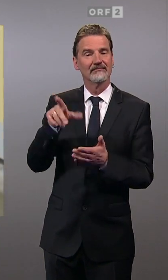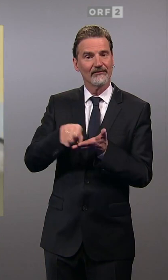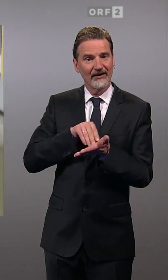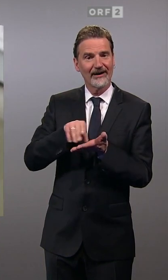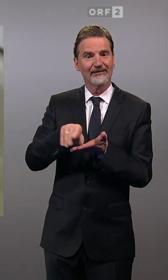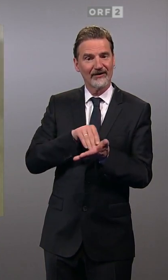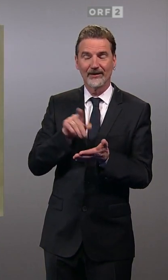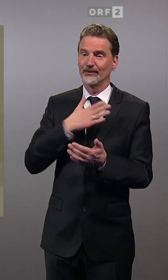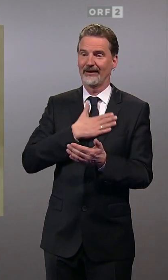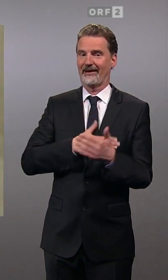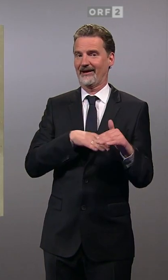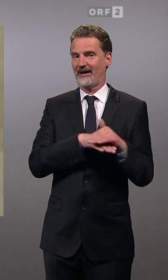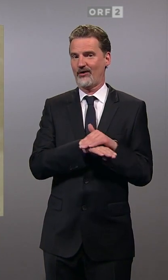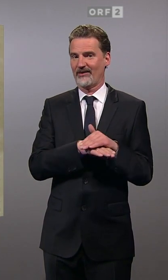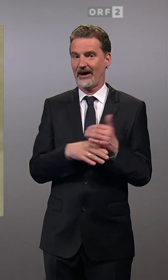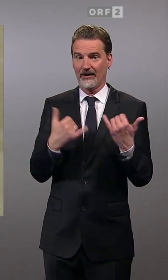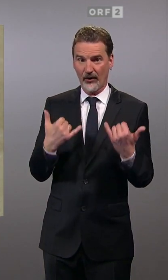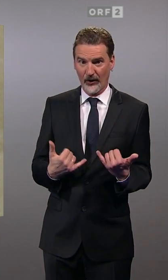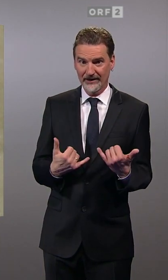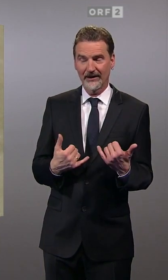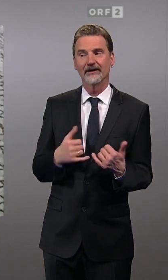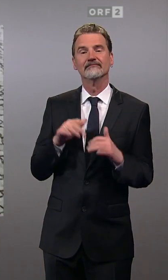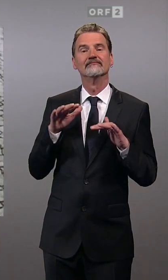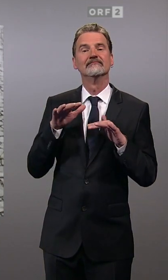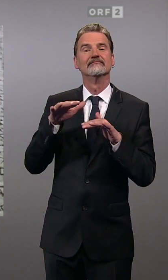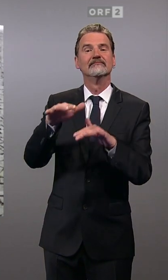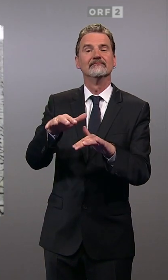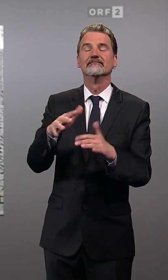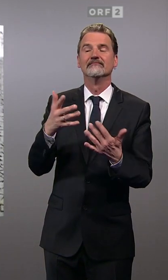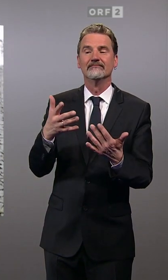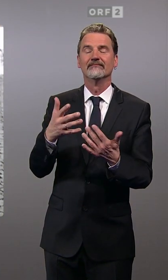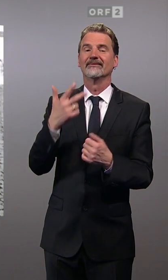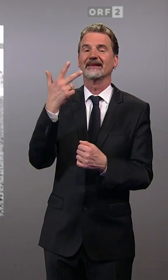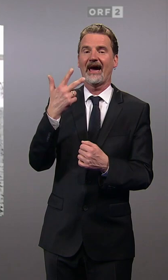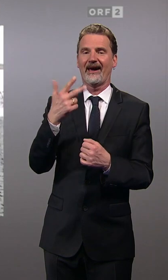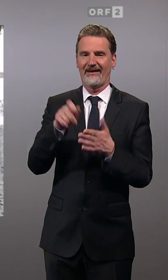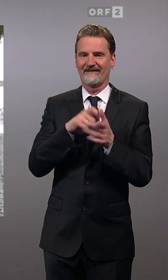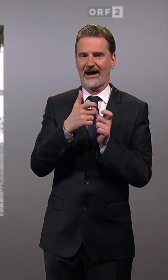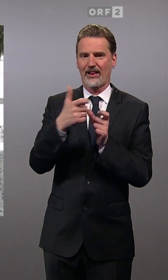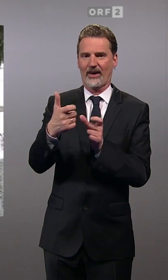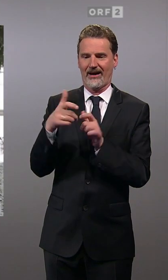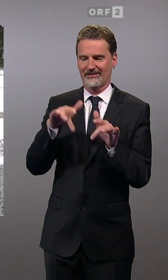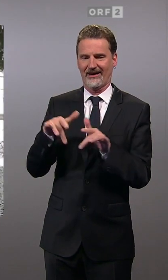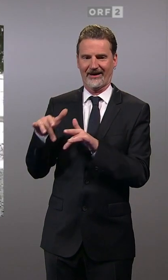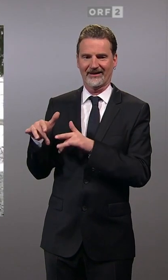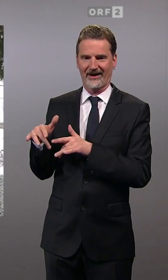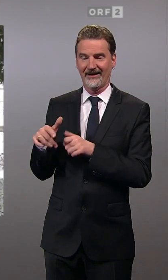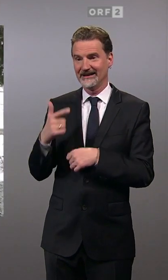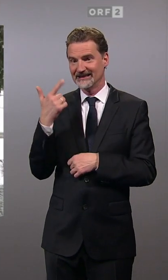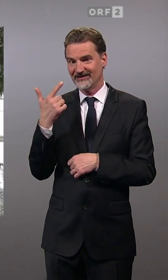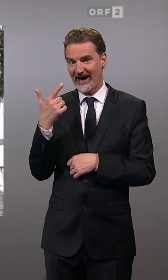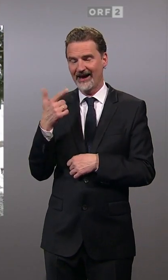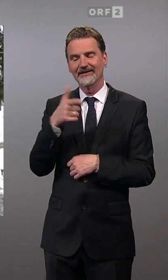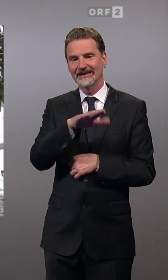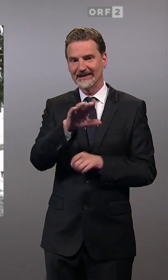gerne aufbewahrt. Heute stehen den Königstädtenerinnen und Königstädten im Ort drei Wahllokale zur Verfügung. Zwei in den beiden